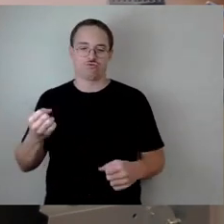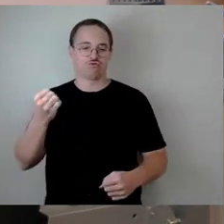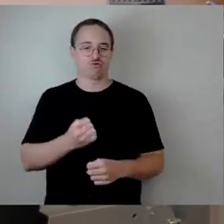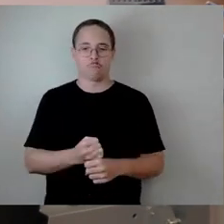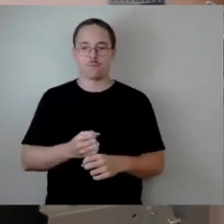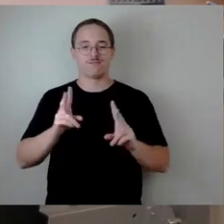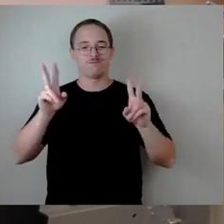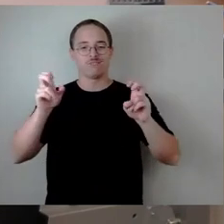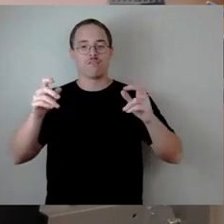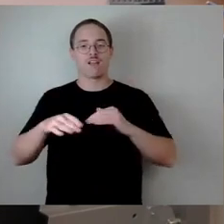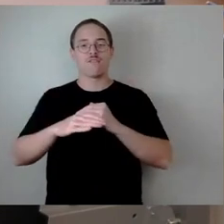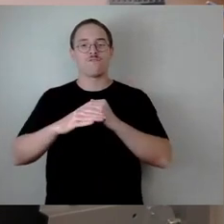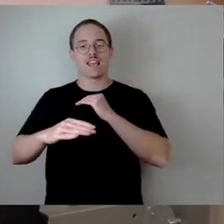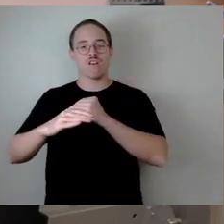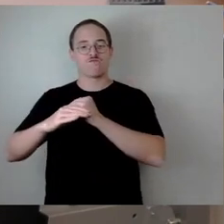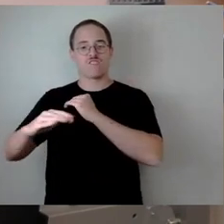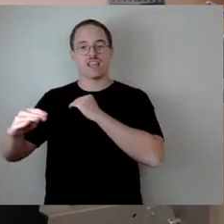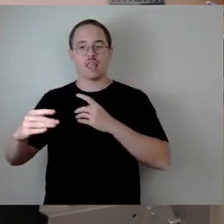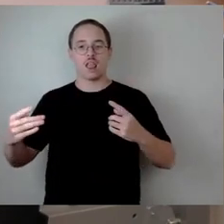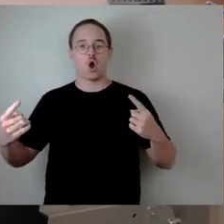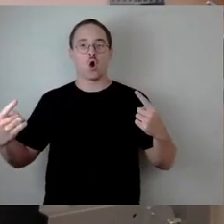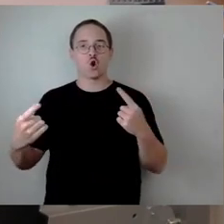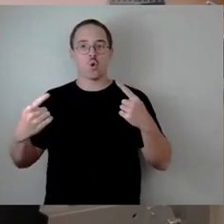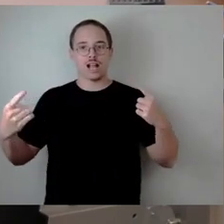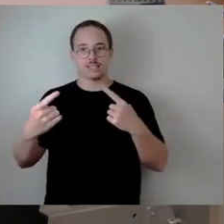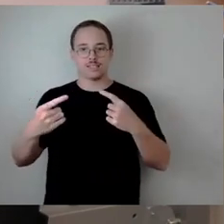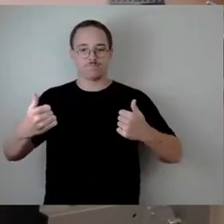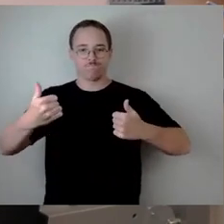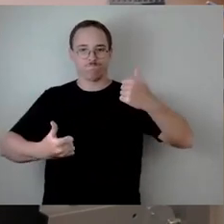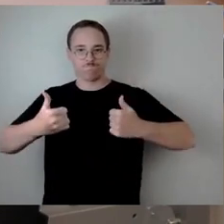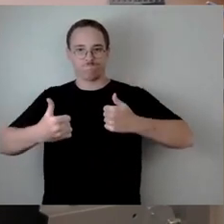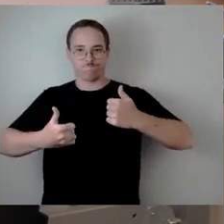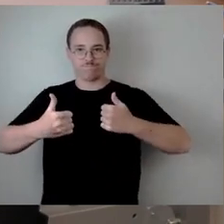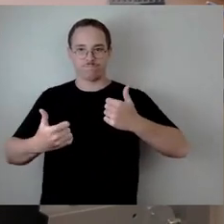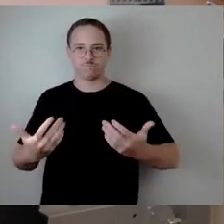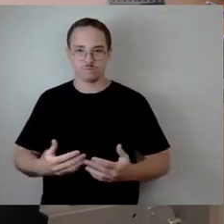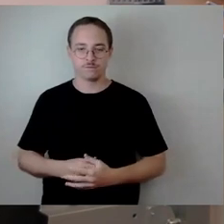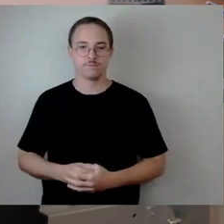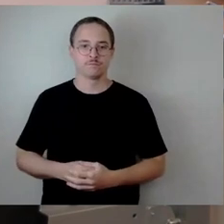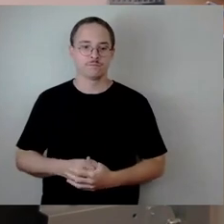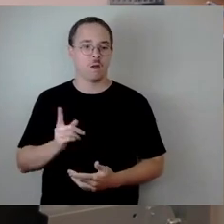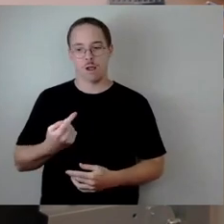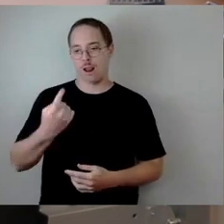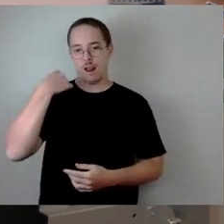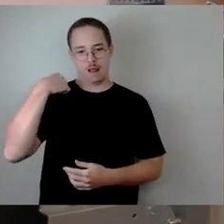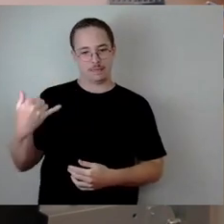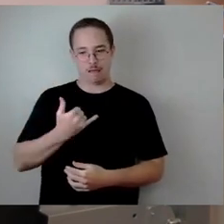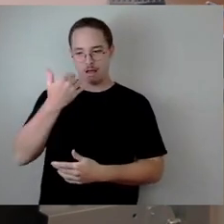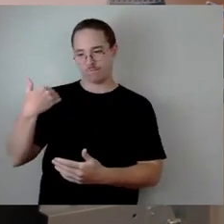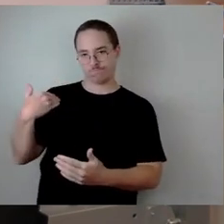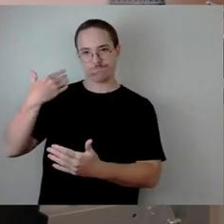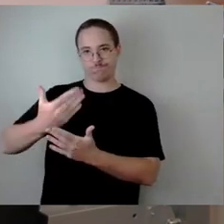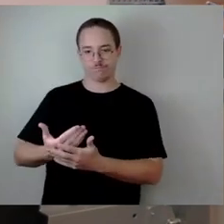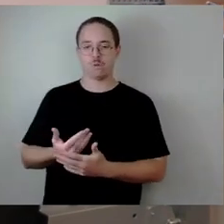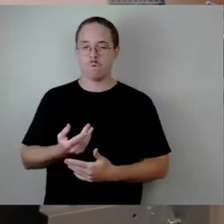Und da sind gerade auch in den letzten Jahren Kleingärten nicht ganz unwesentlich betroffen gewesen.